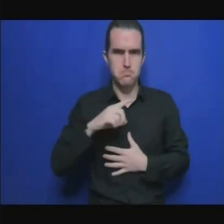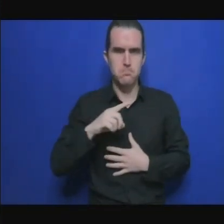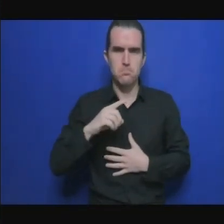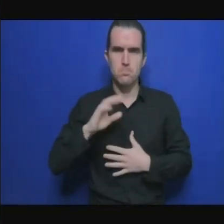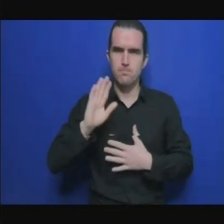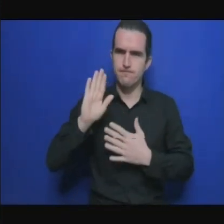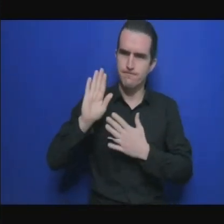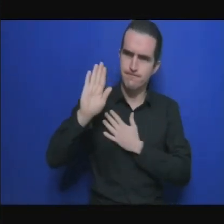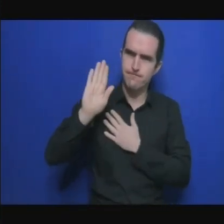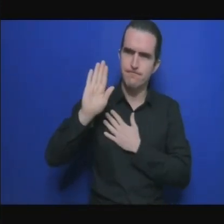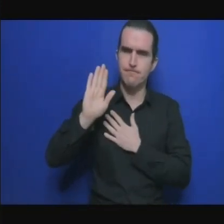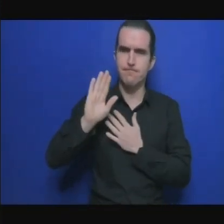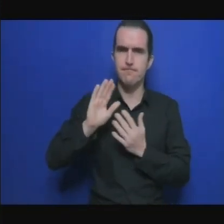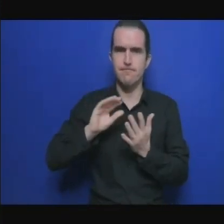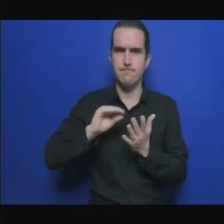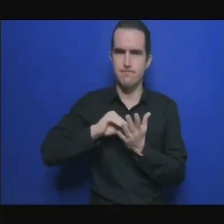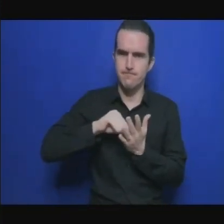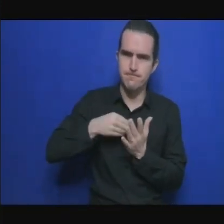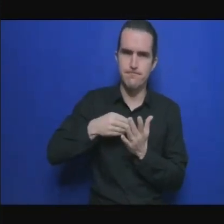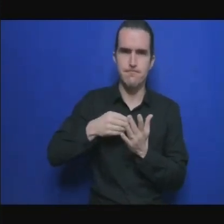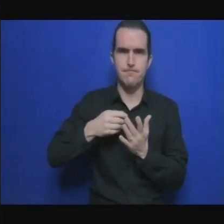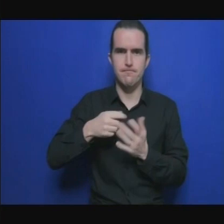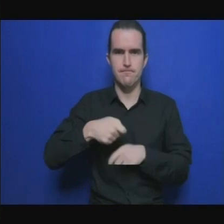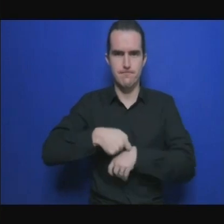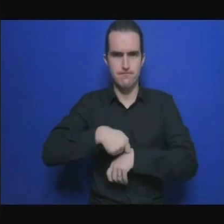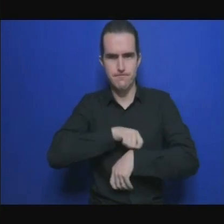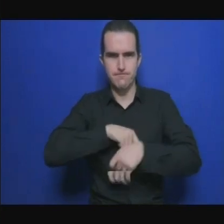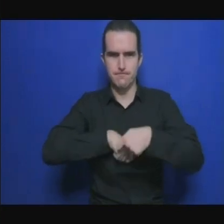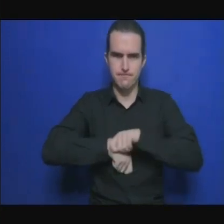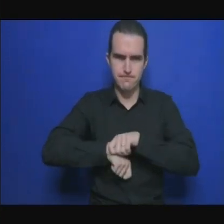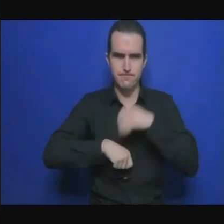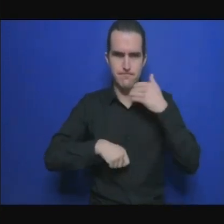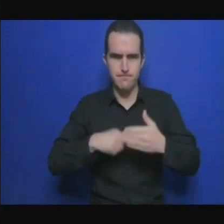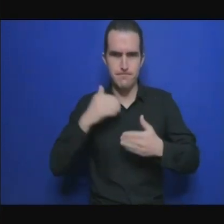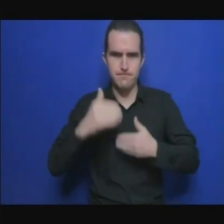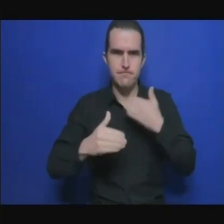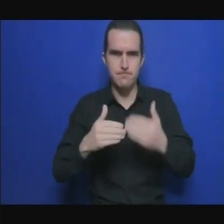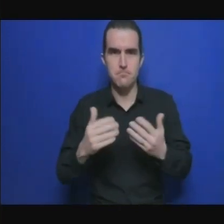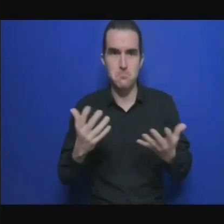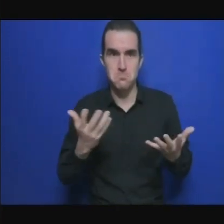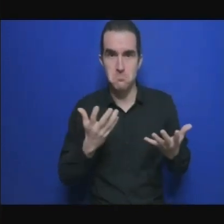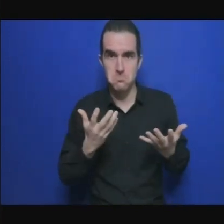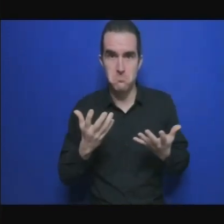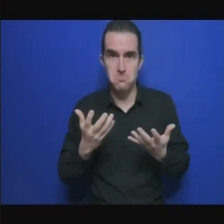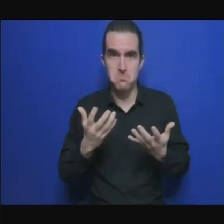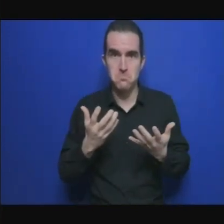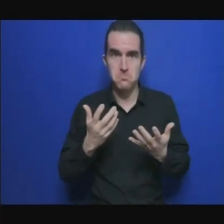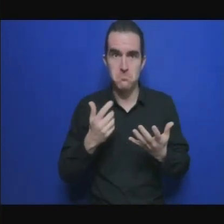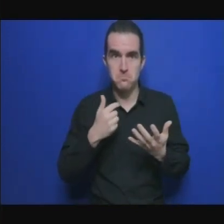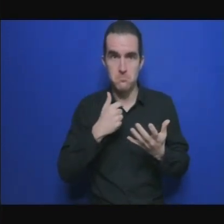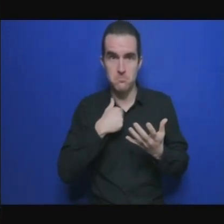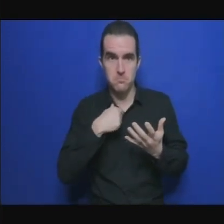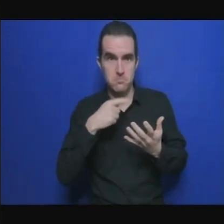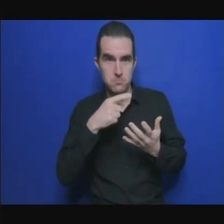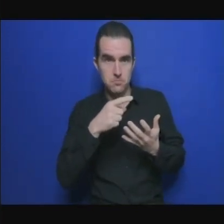ressources extérieures qui sont très très compliquées à absorber et voilà